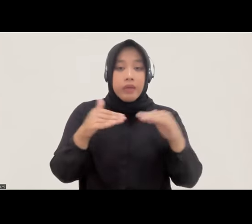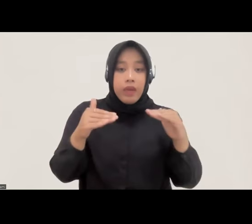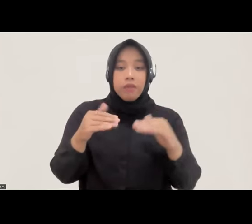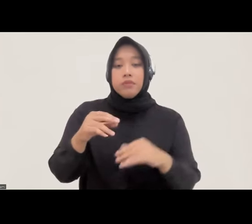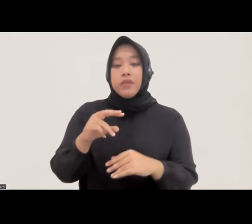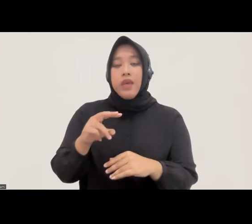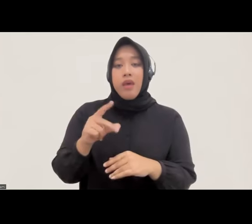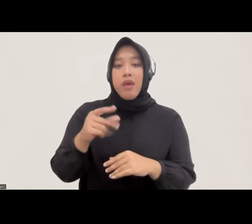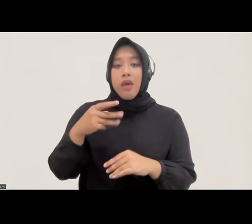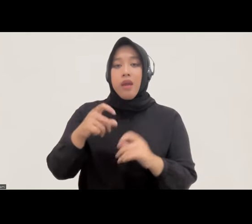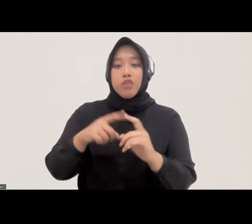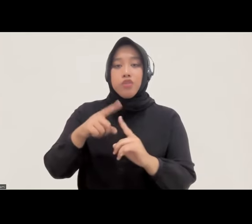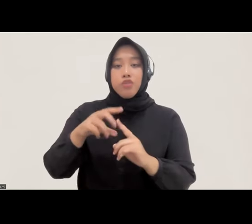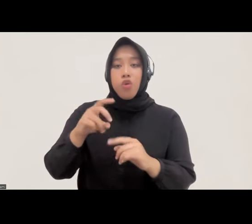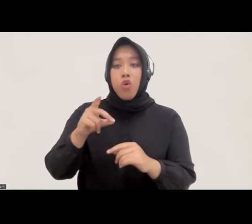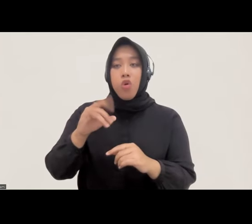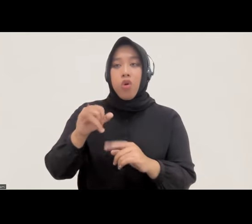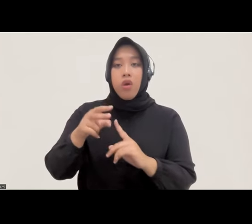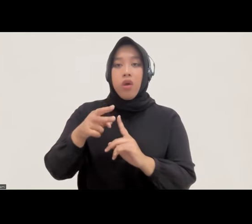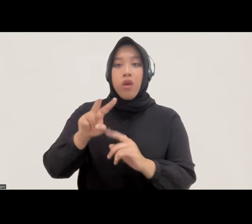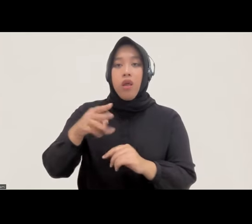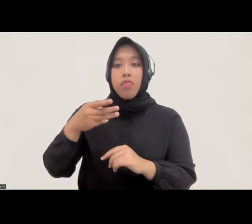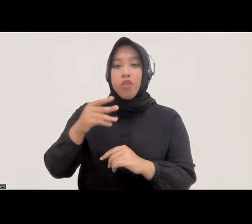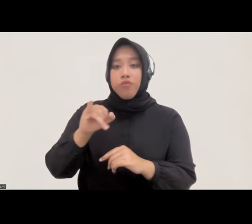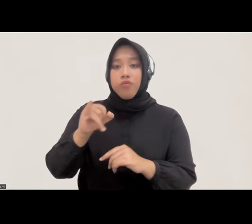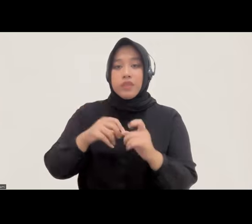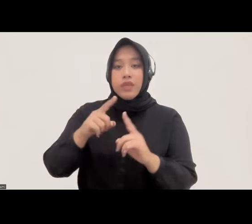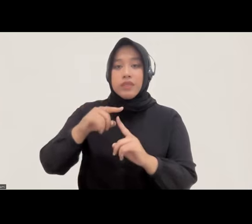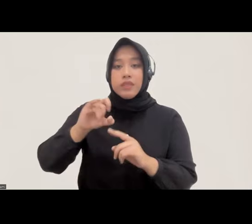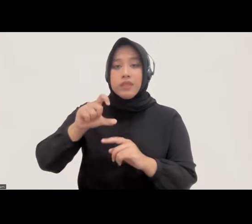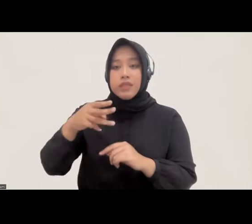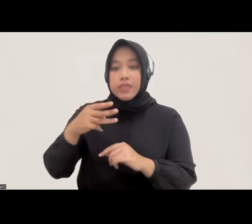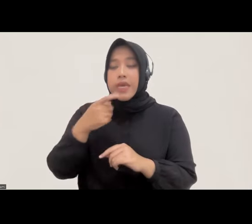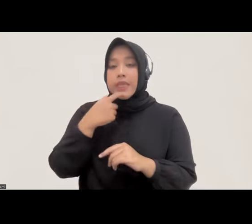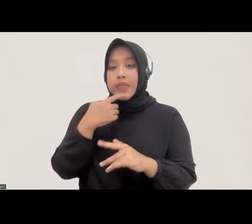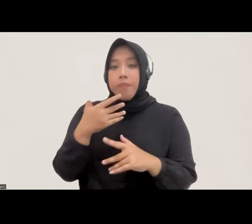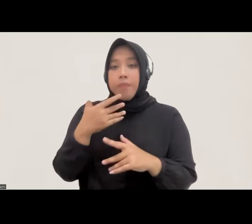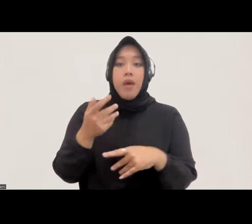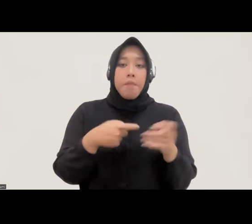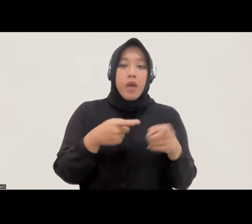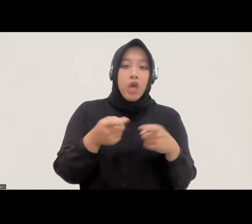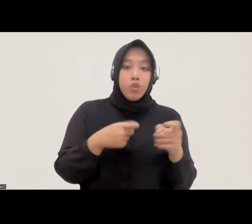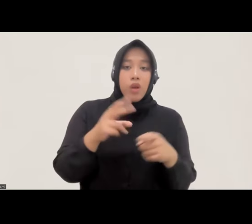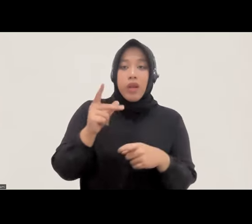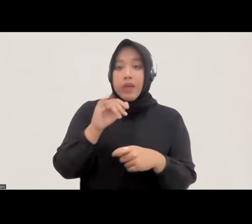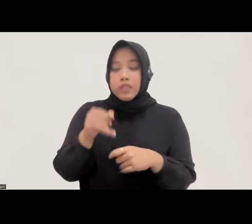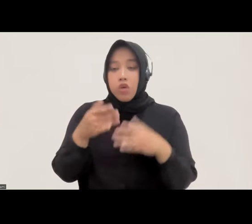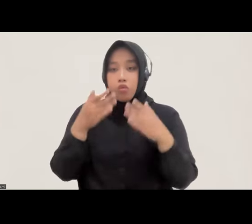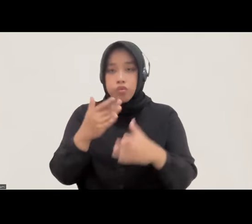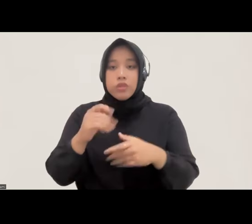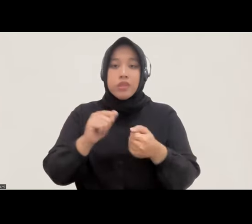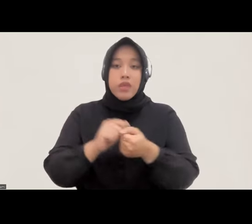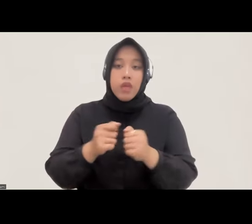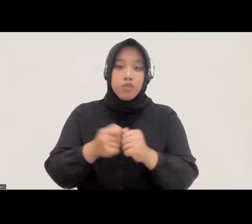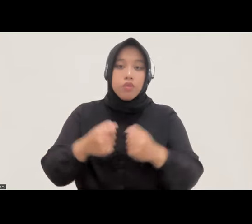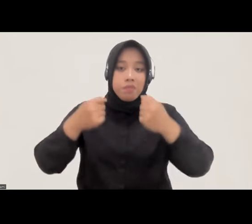ini tadi disampaikan juga menjadi suatu peluang dari pengaturan penyesaian pengaturan keadilan restoratif begitu untuk pindah-pindahan narkotika tapi